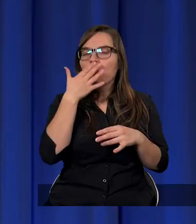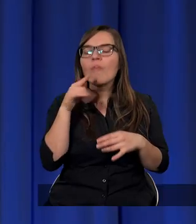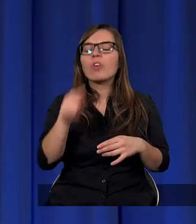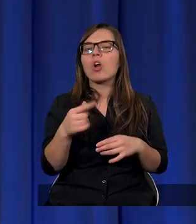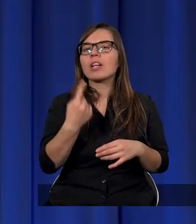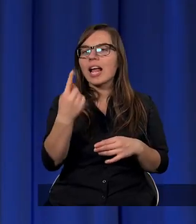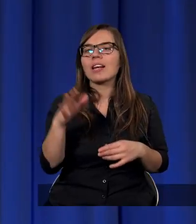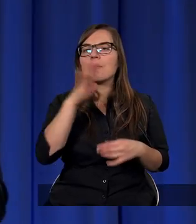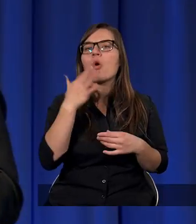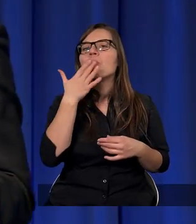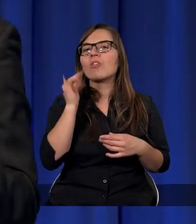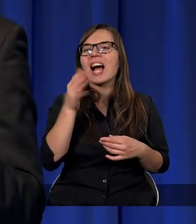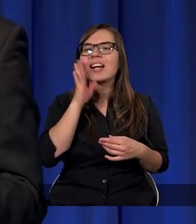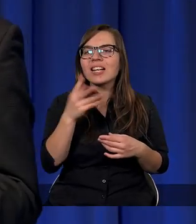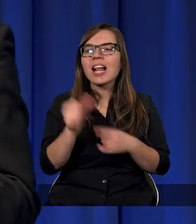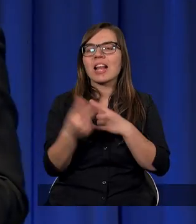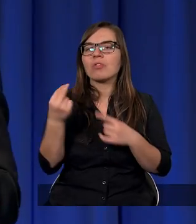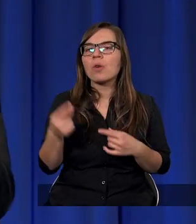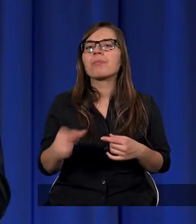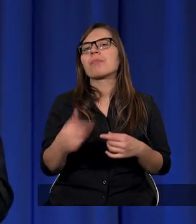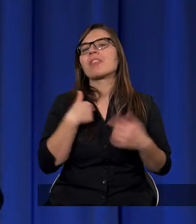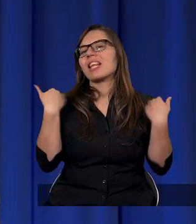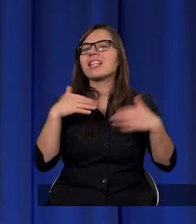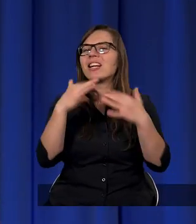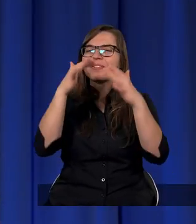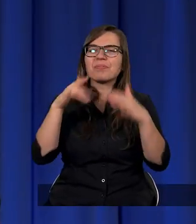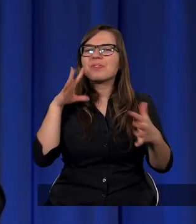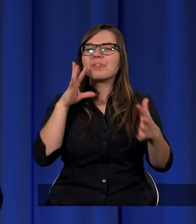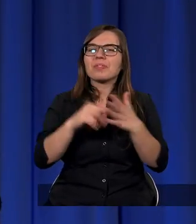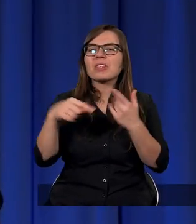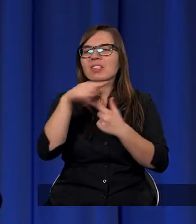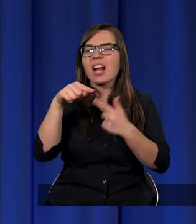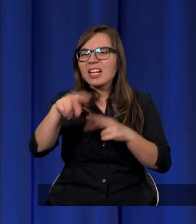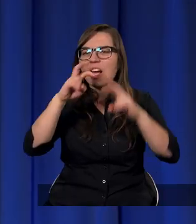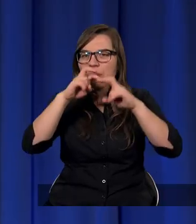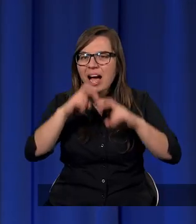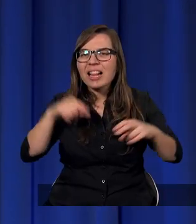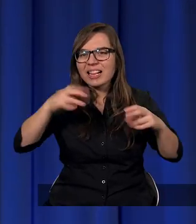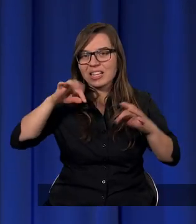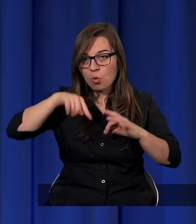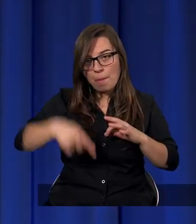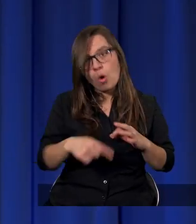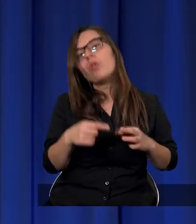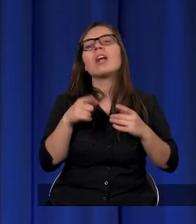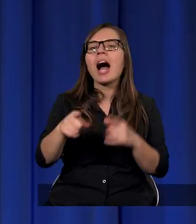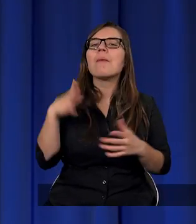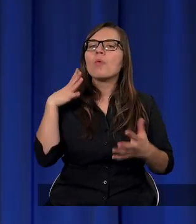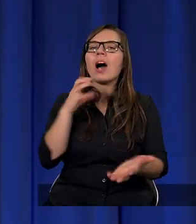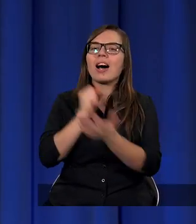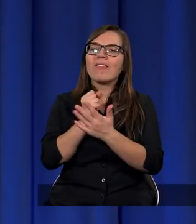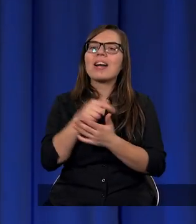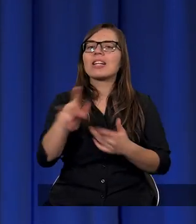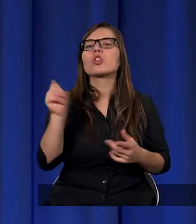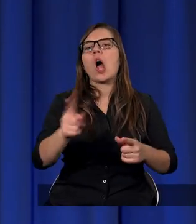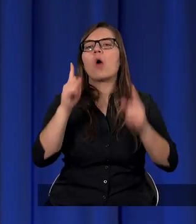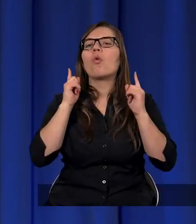tym jednym Bogu mówi jakby w trzech osobach, ale ja nie chcę tutaj teraz tego tematu badać głęboko. W każdym razie była ta kwestia tego, że